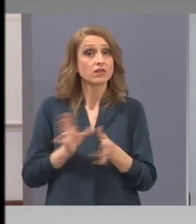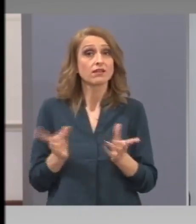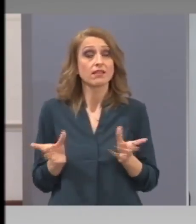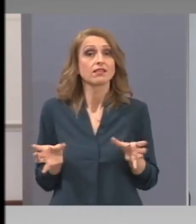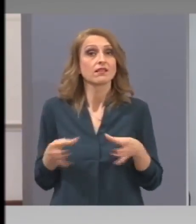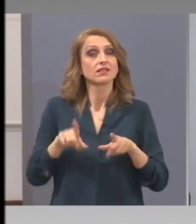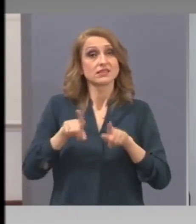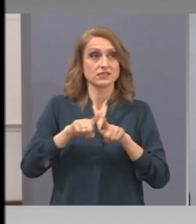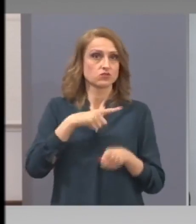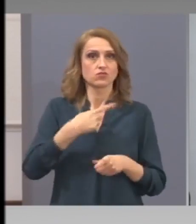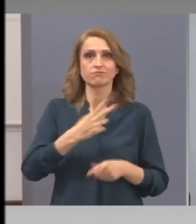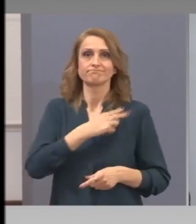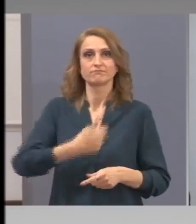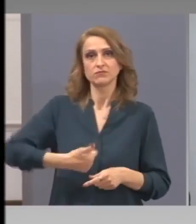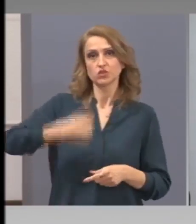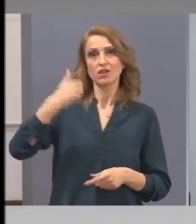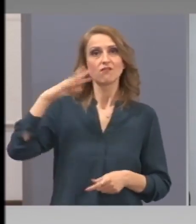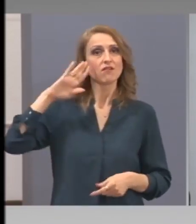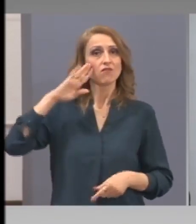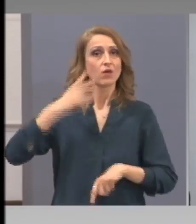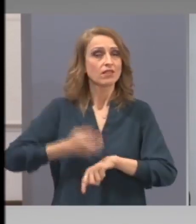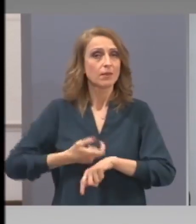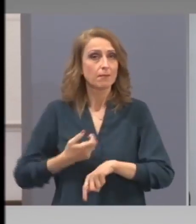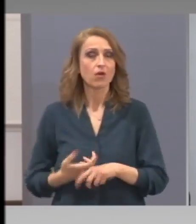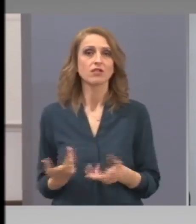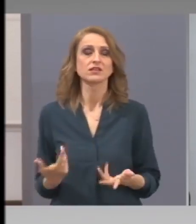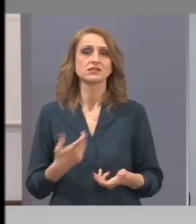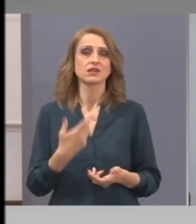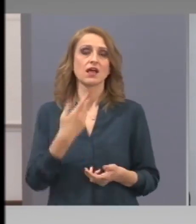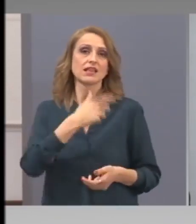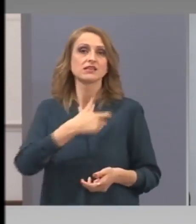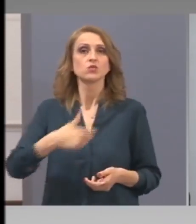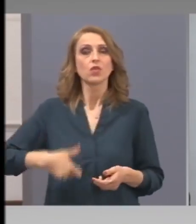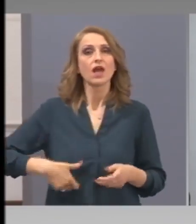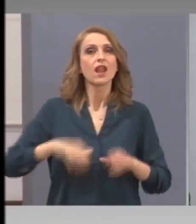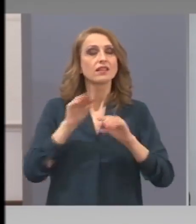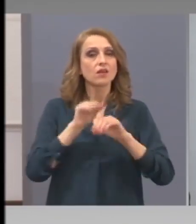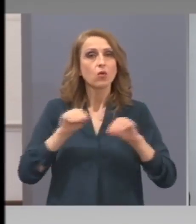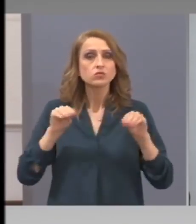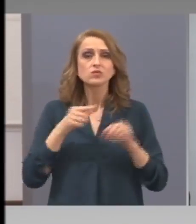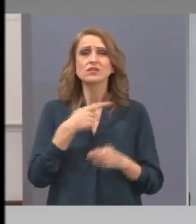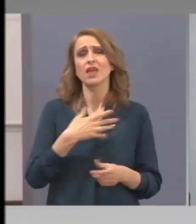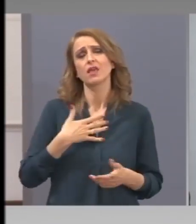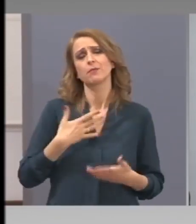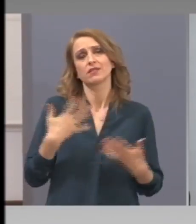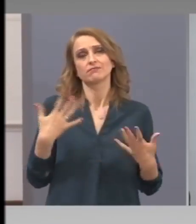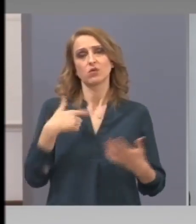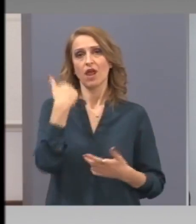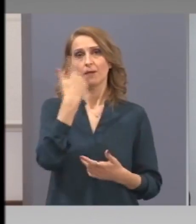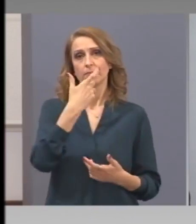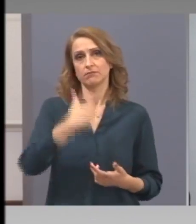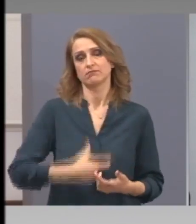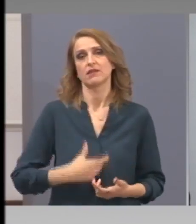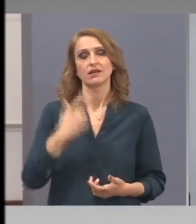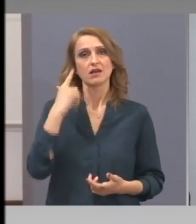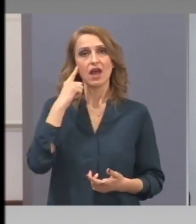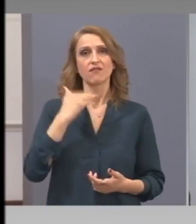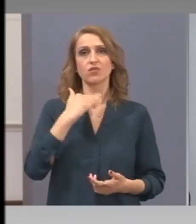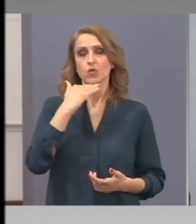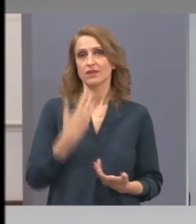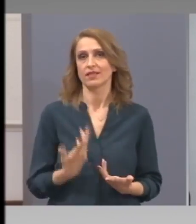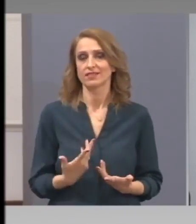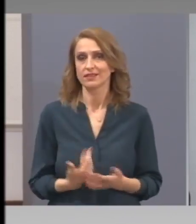-медицинска, другият рези, национален консултант. Хора с работа. Защо беше наложено?